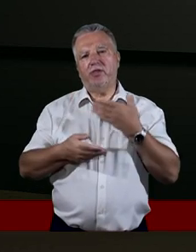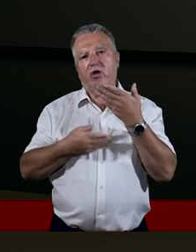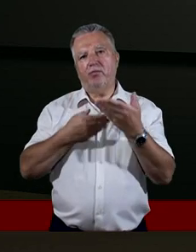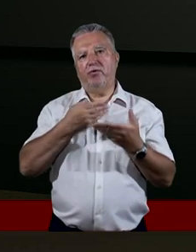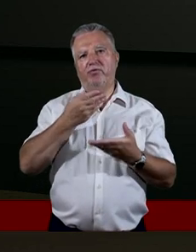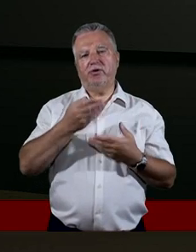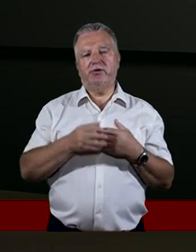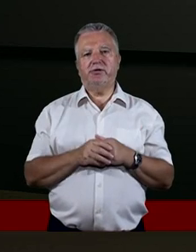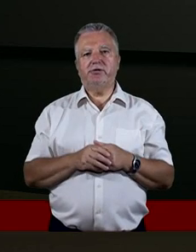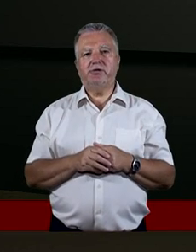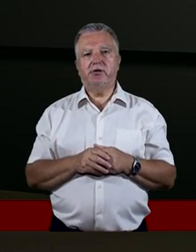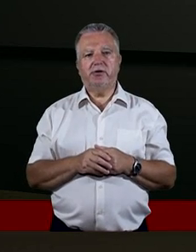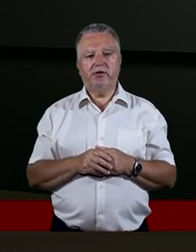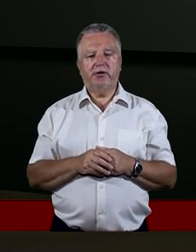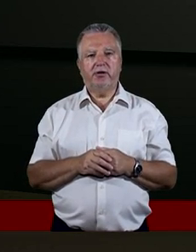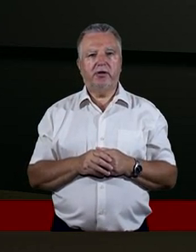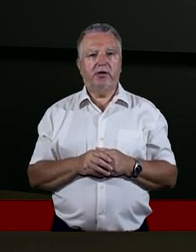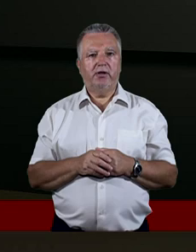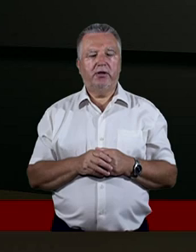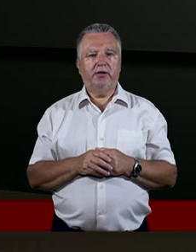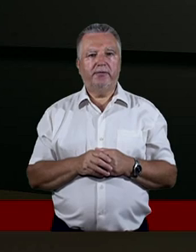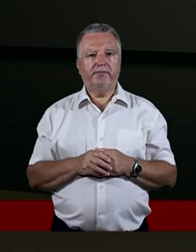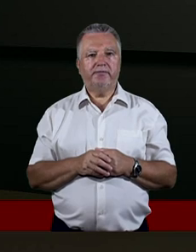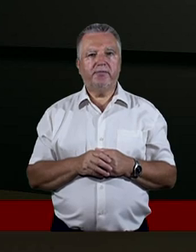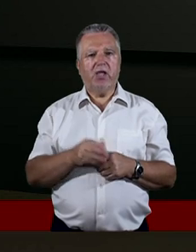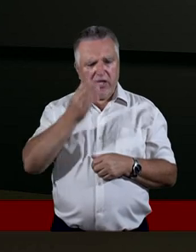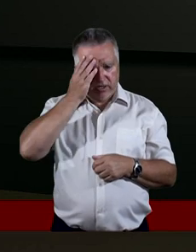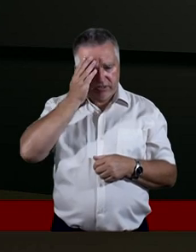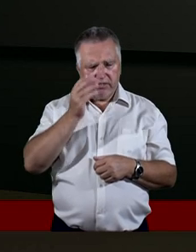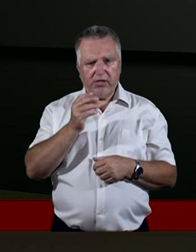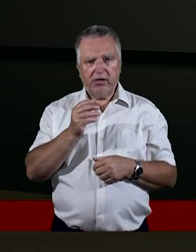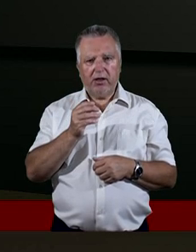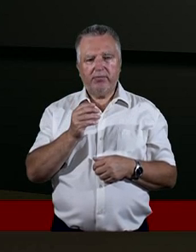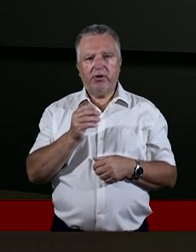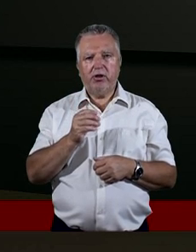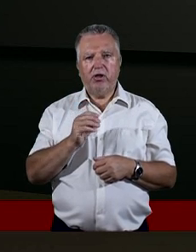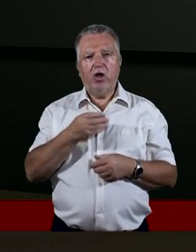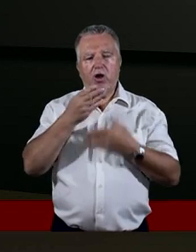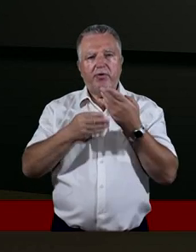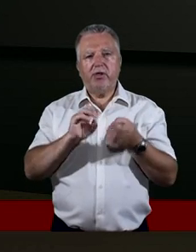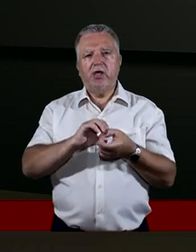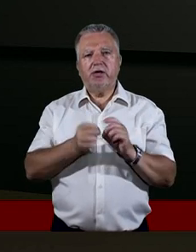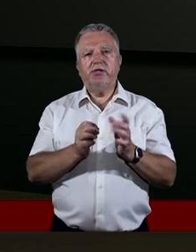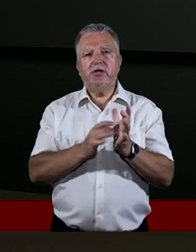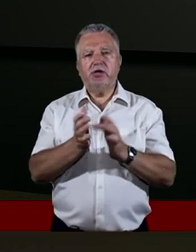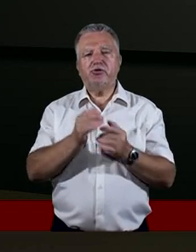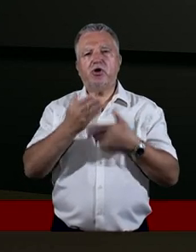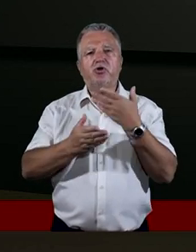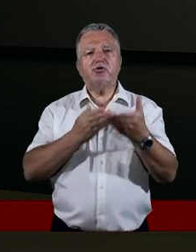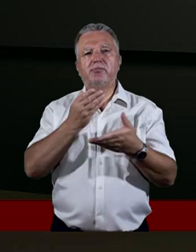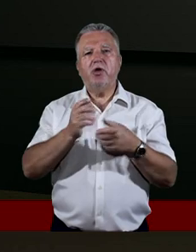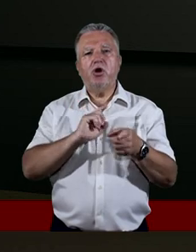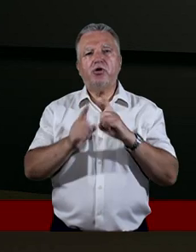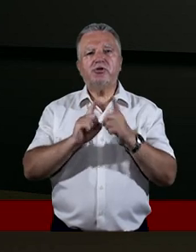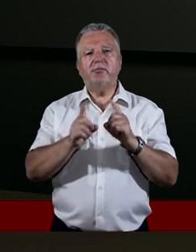przykład chociażby w Ewangelii. No nie otwierajmy tego fragmentu, znamy go doskonale. Gdy Jezus rozmawia z Samarytanką, zwróćcie